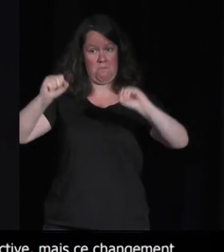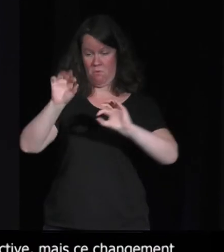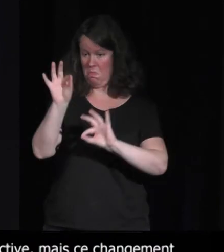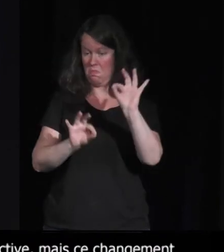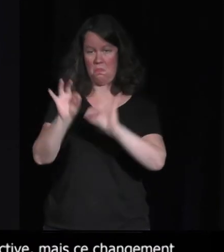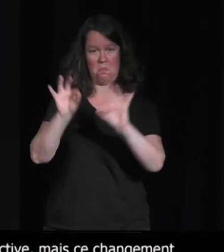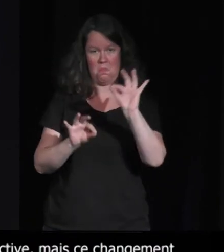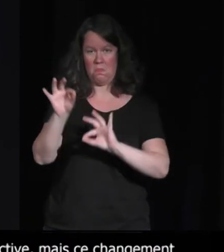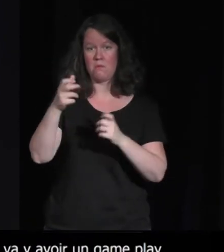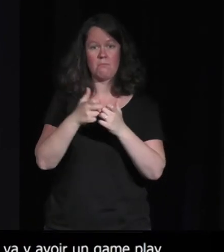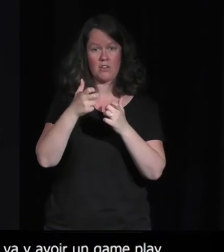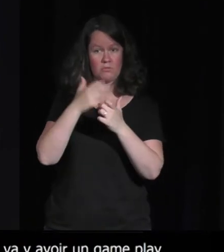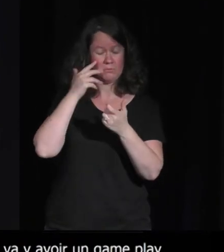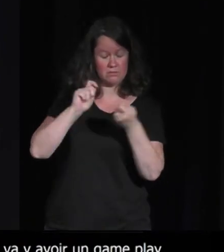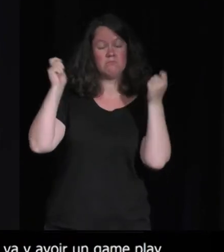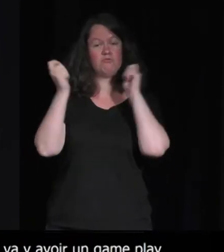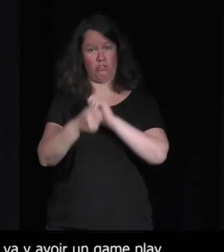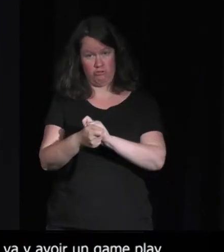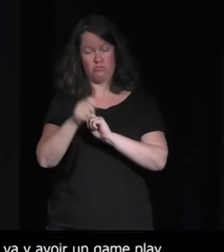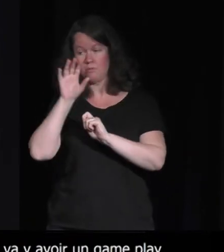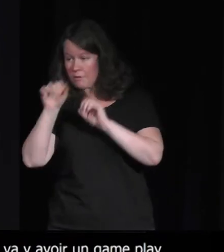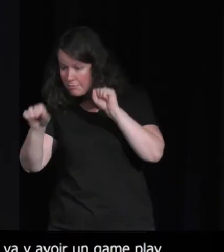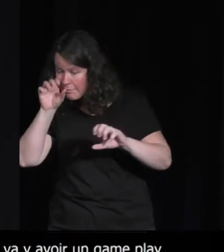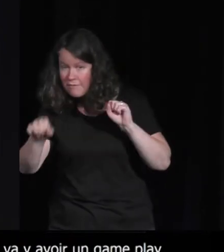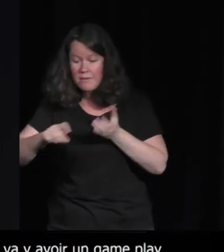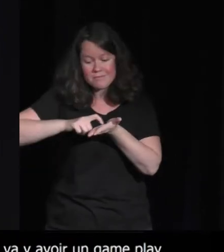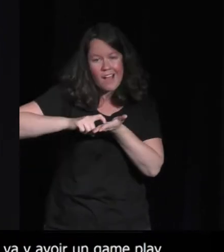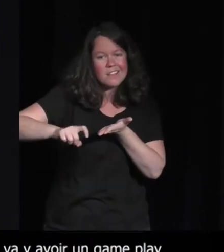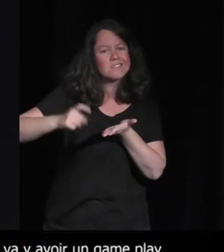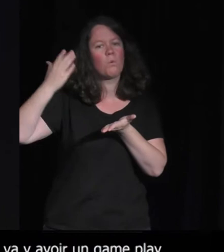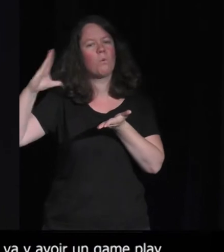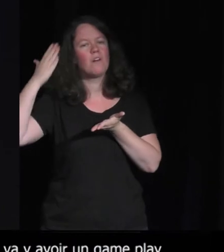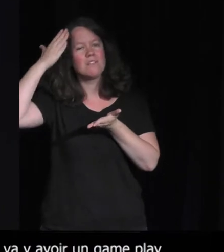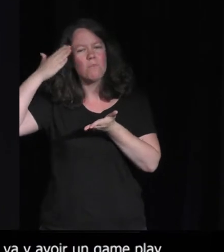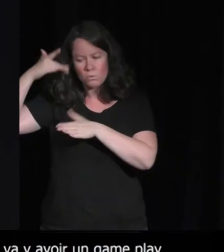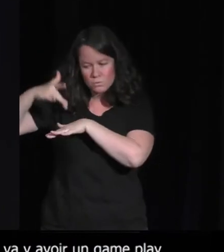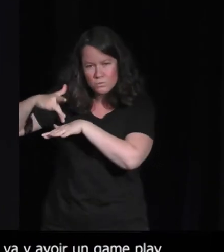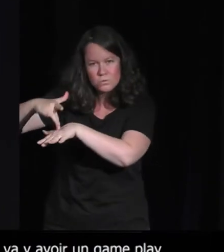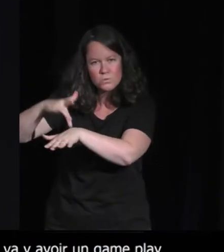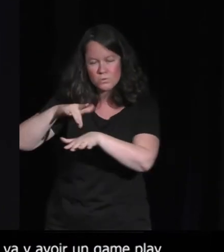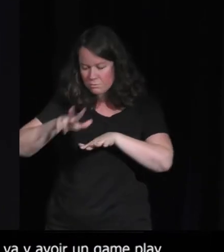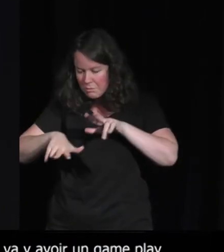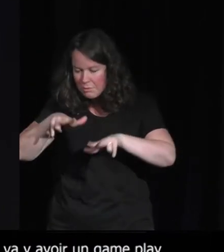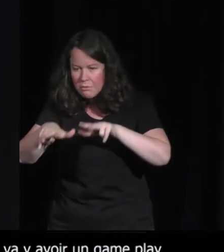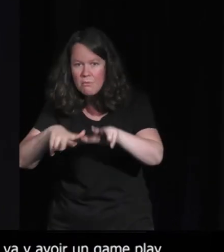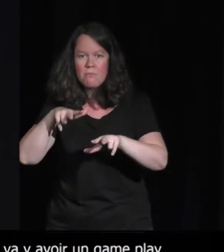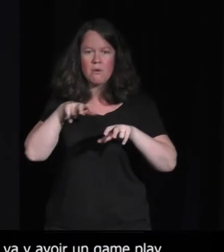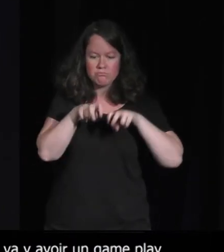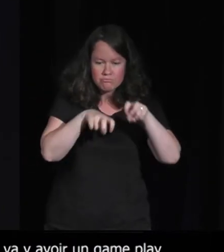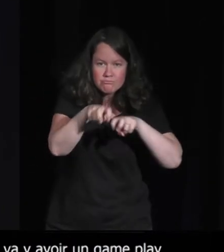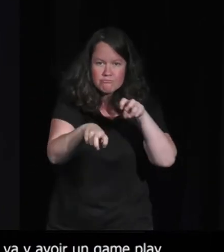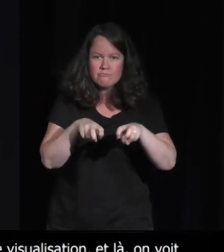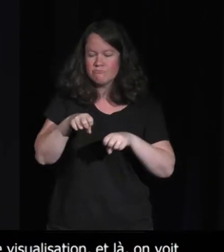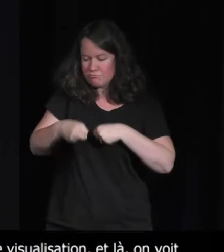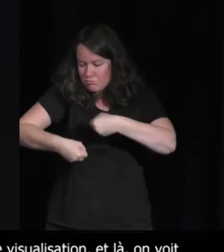traces des animaux qui sont passées il y a peut-être une heure à cet endroit-là. Donc, je ne sais pas à quel point un loup